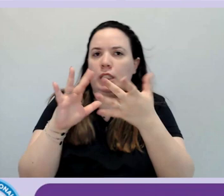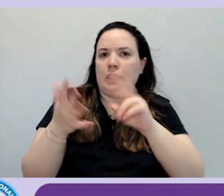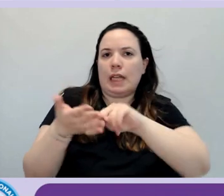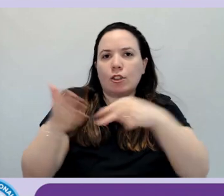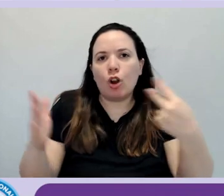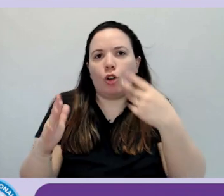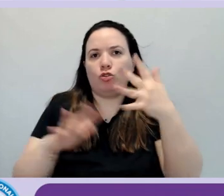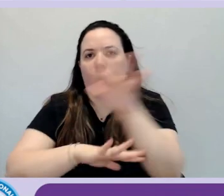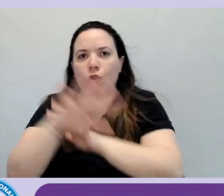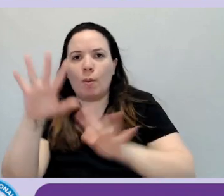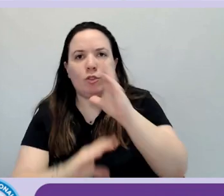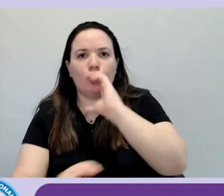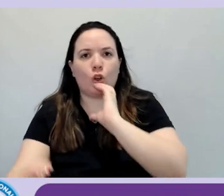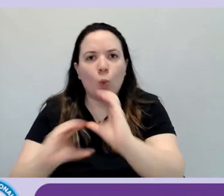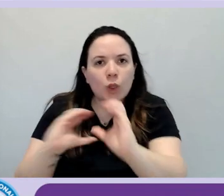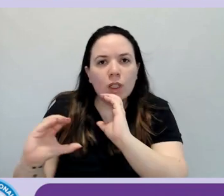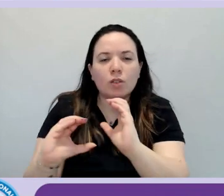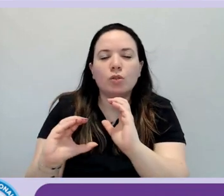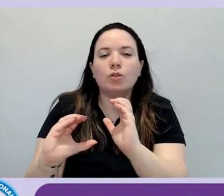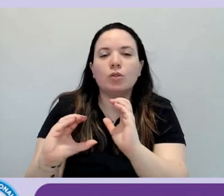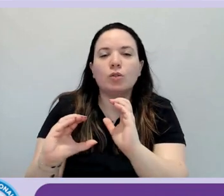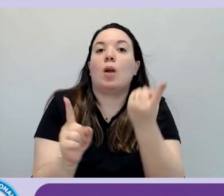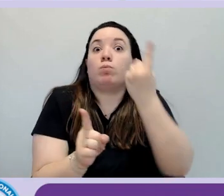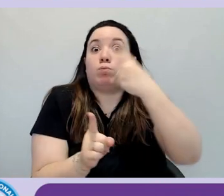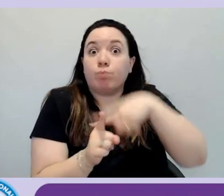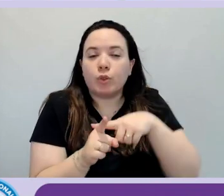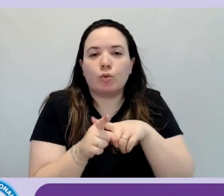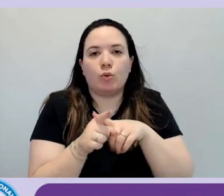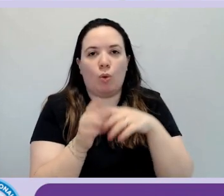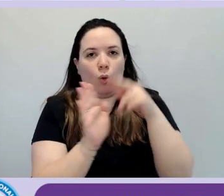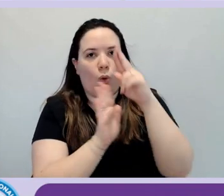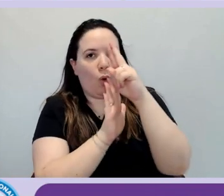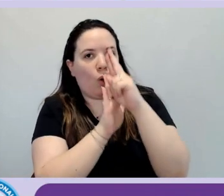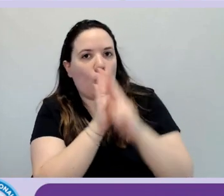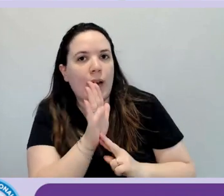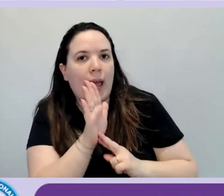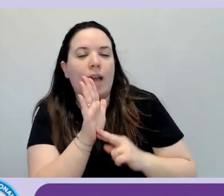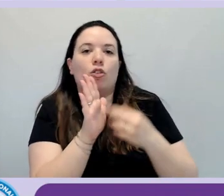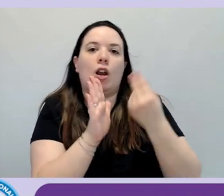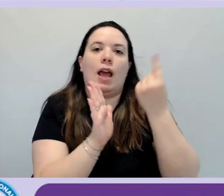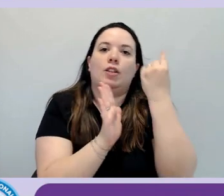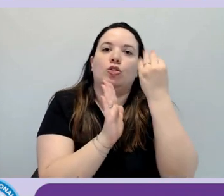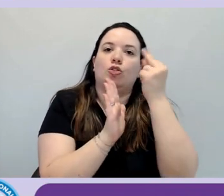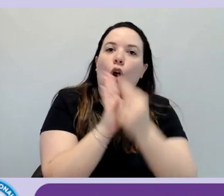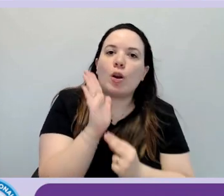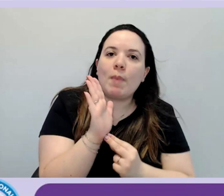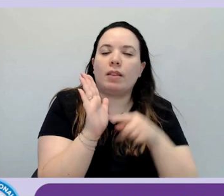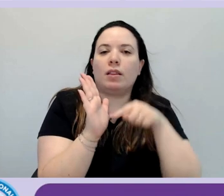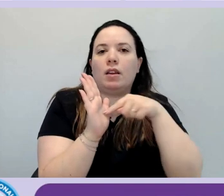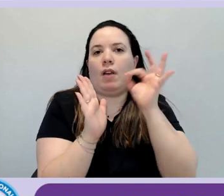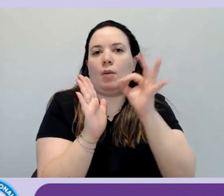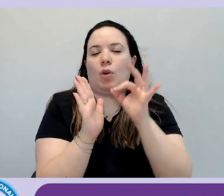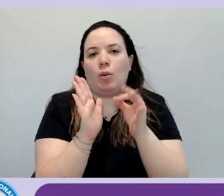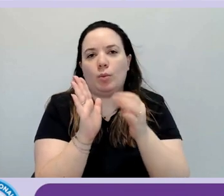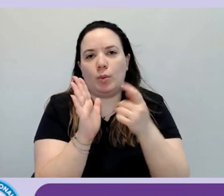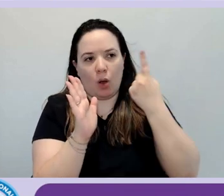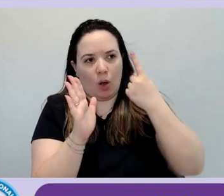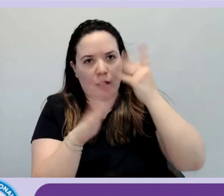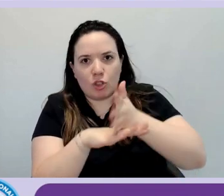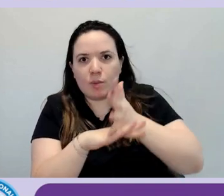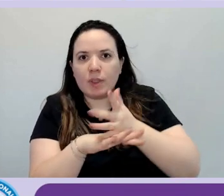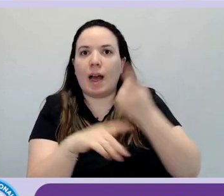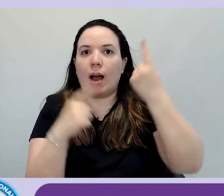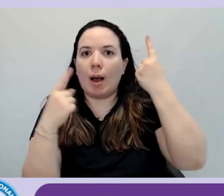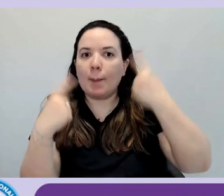comunicazione e delle politiche, delle normative, delle regole per garantire la partecipazione delle persone con